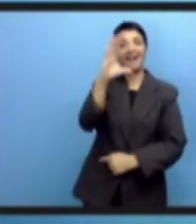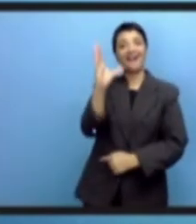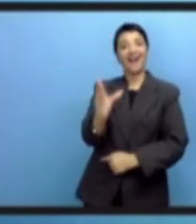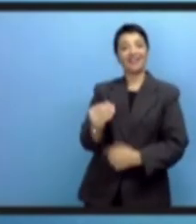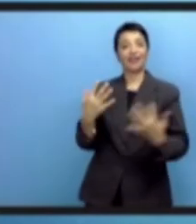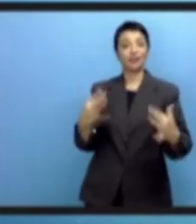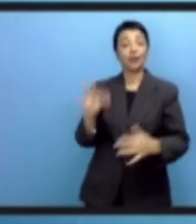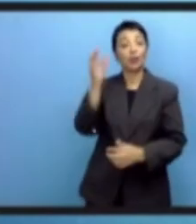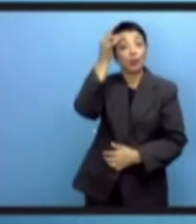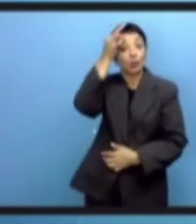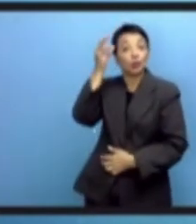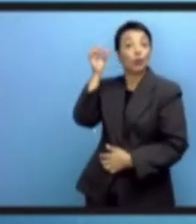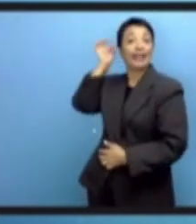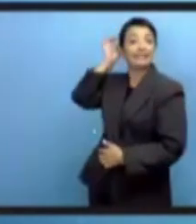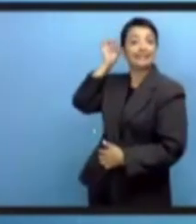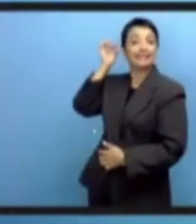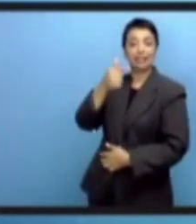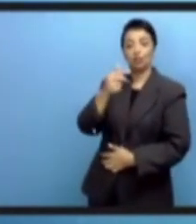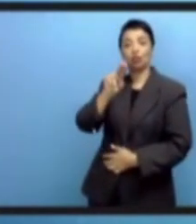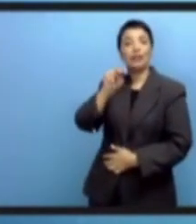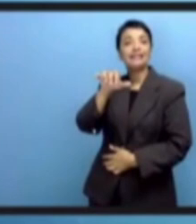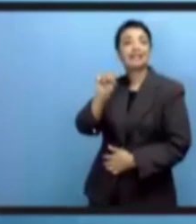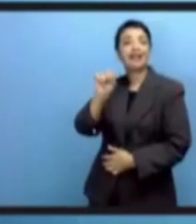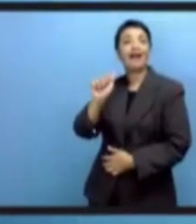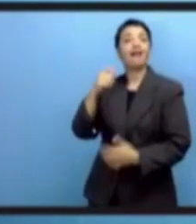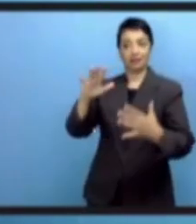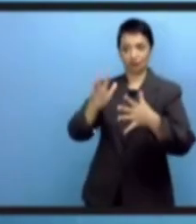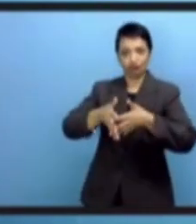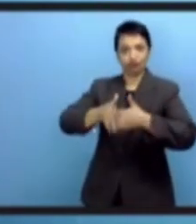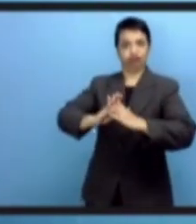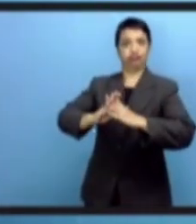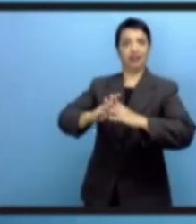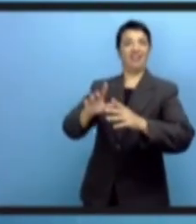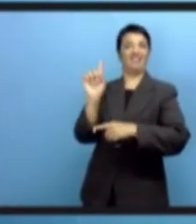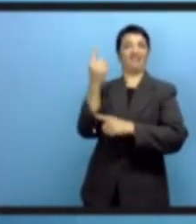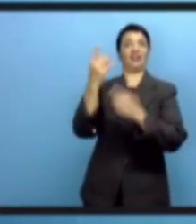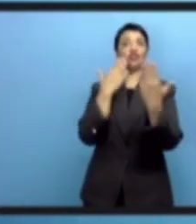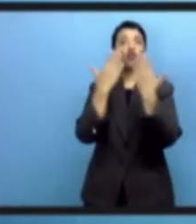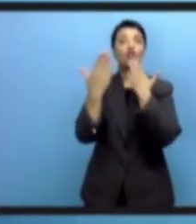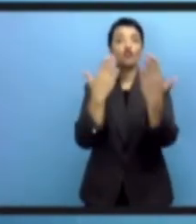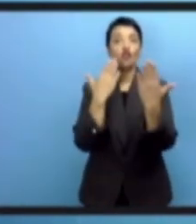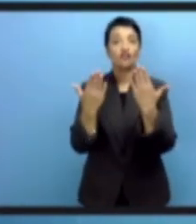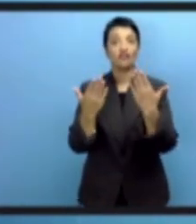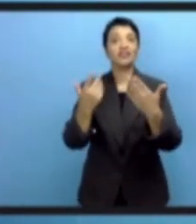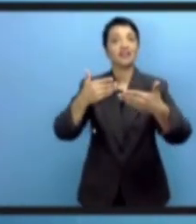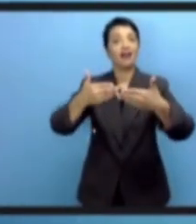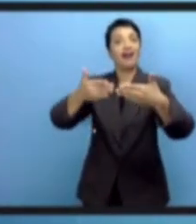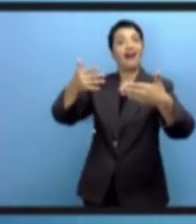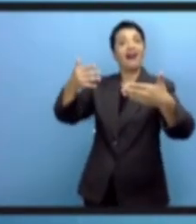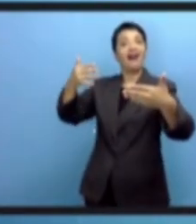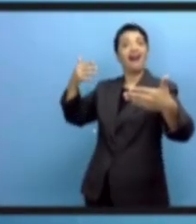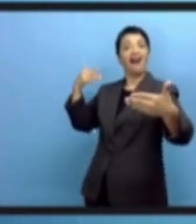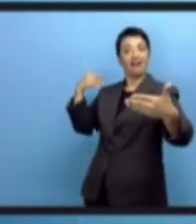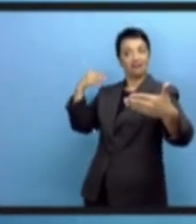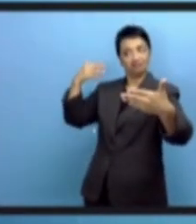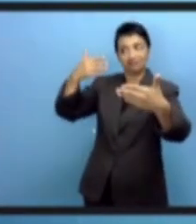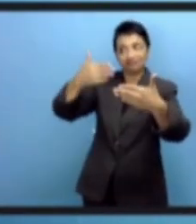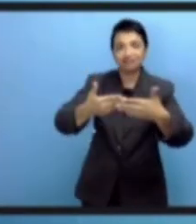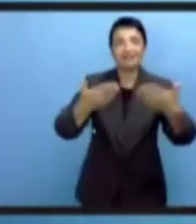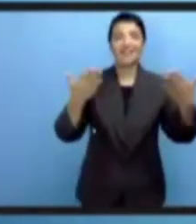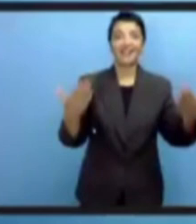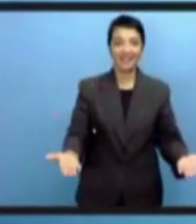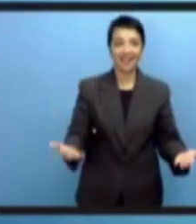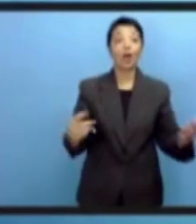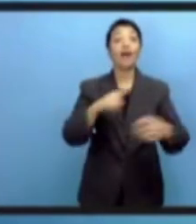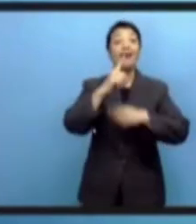приятно осознавать, что вот форум снова приехал в Африку. Тунис – это страна, где все началось,